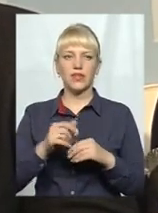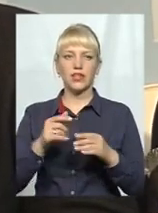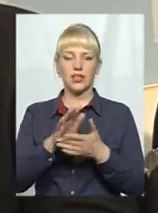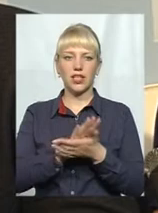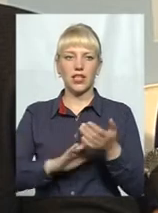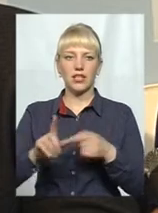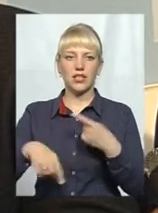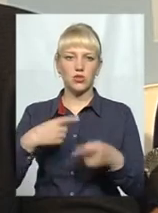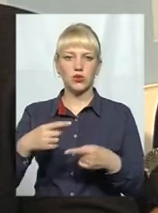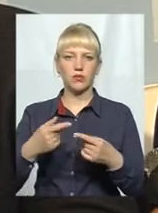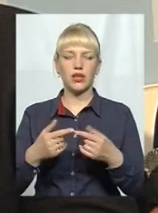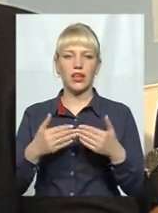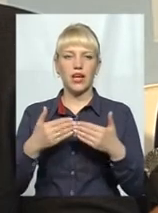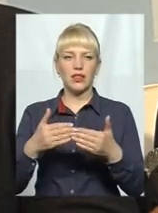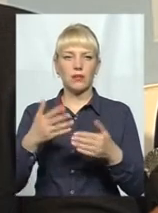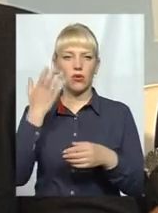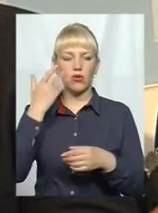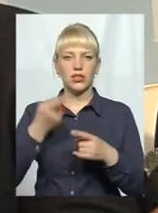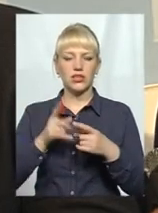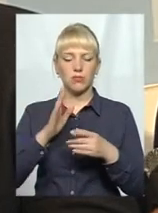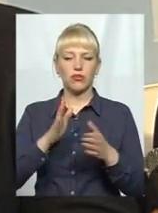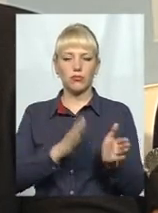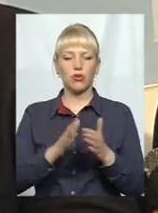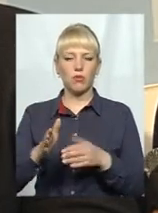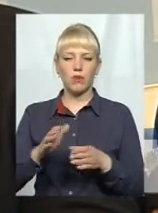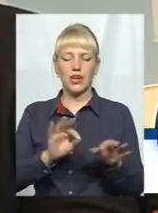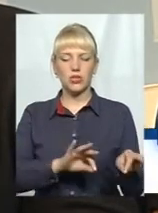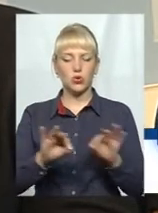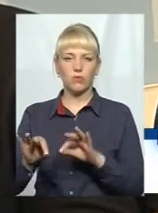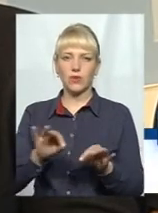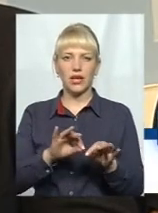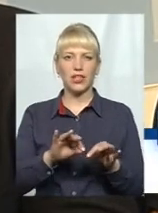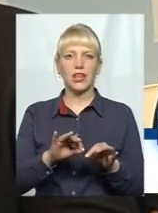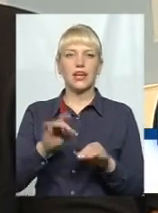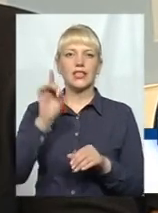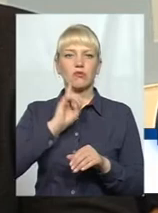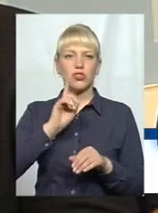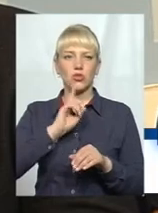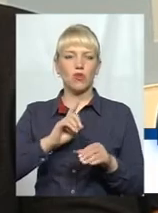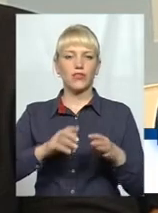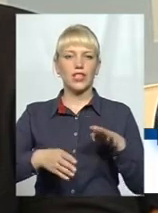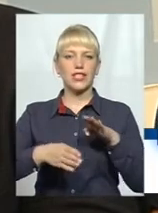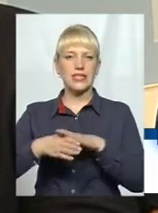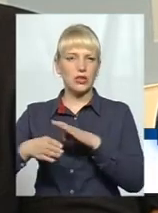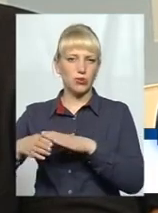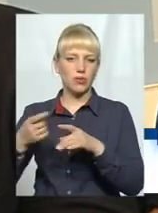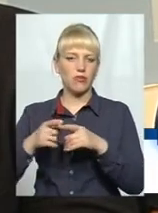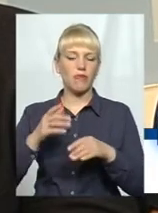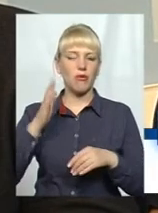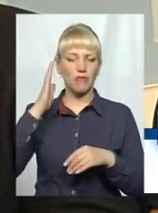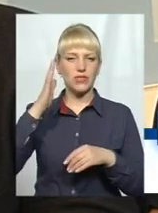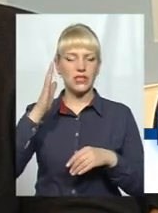наступний етап, оце в нас ще буде впорядкування пересувних тимчасових споруд, тому що вони в нас взагалі на майбутнє йдуть на